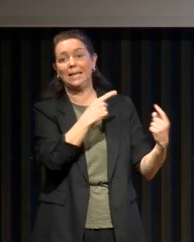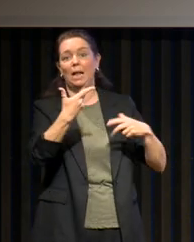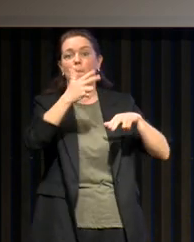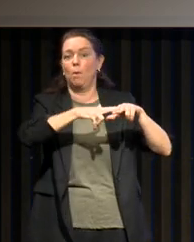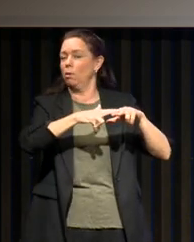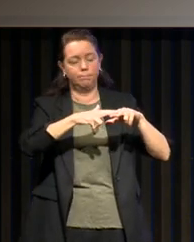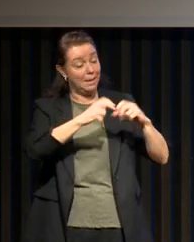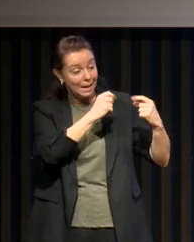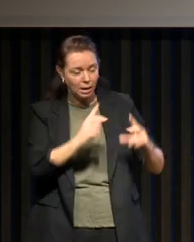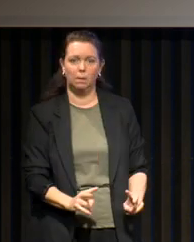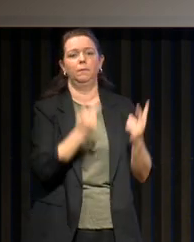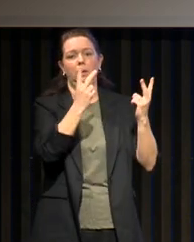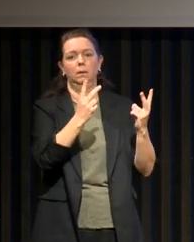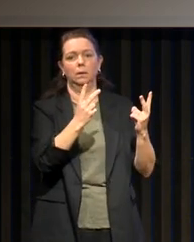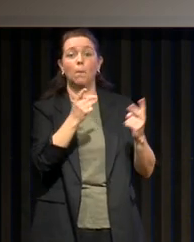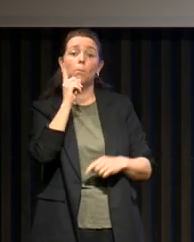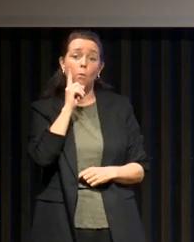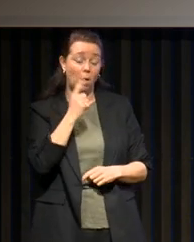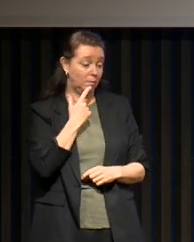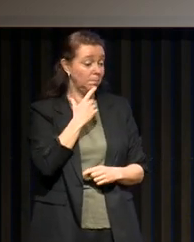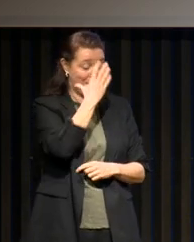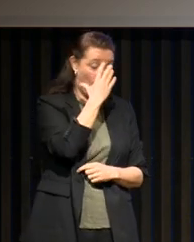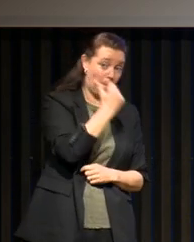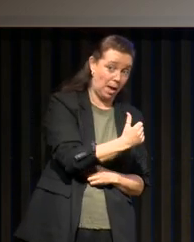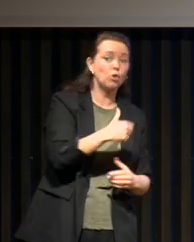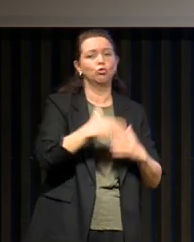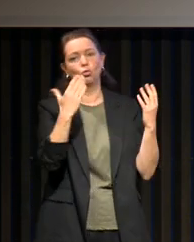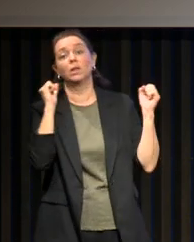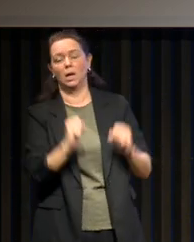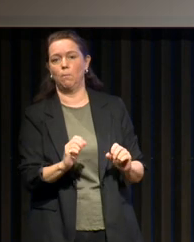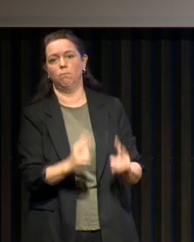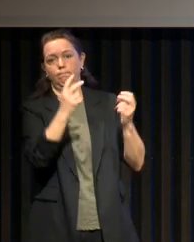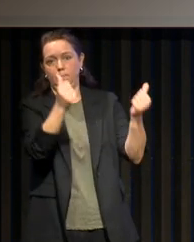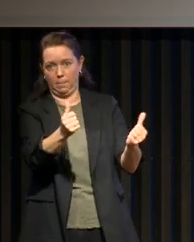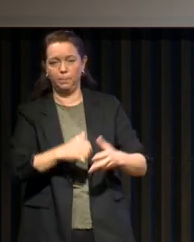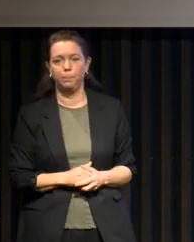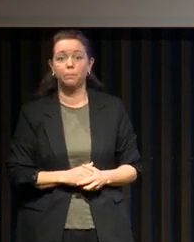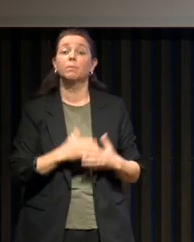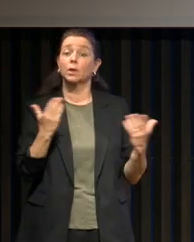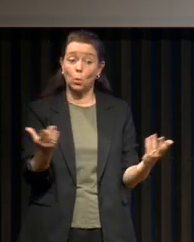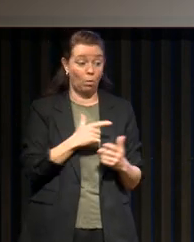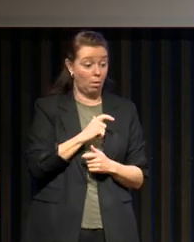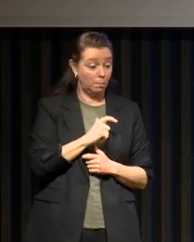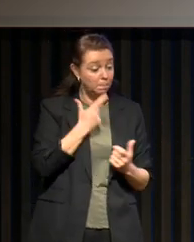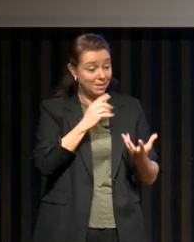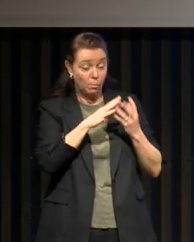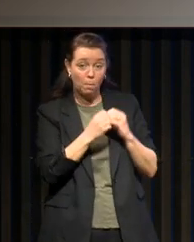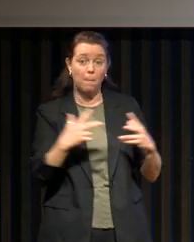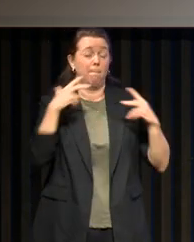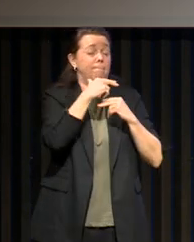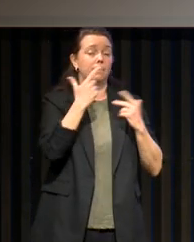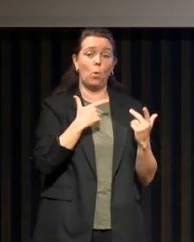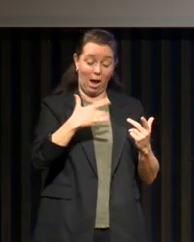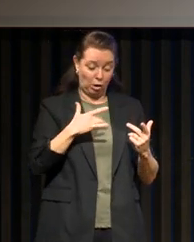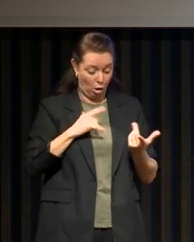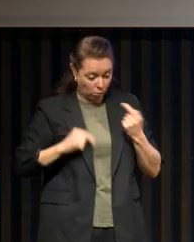essentiel pour être en bonne santé la journée. Quand il y un syndrome d'apnée obstructive du sommeil, ça peut impacter le cœur et ça participe à la survenue de